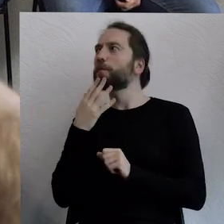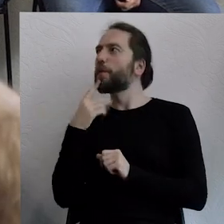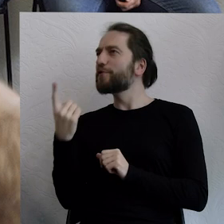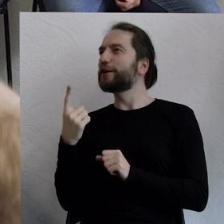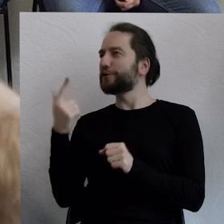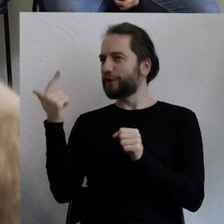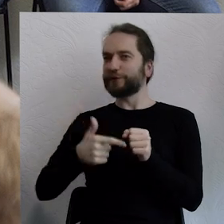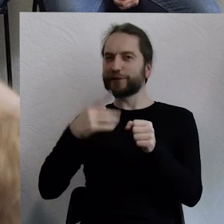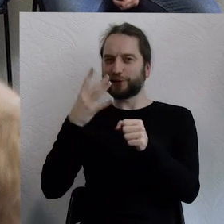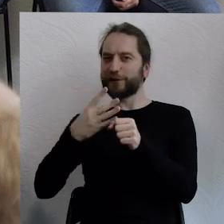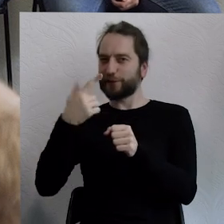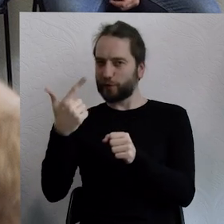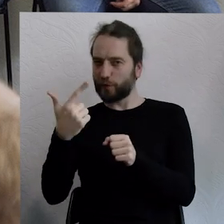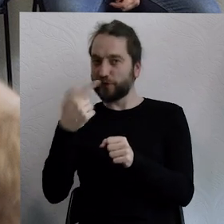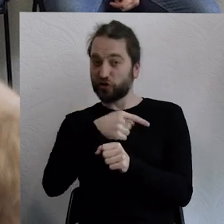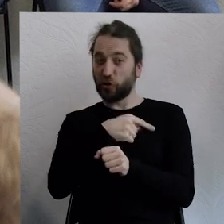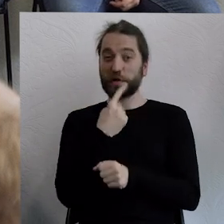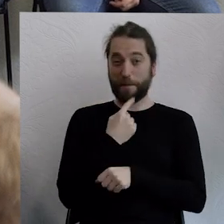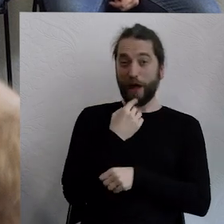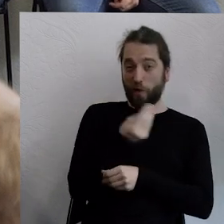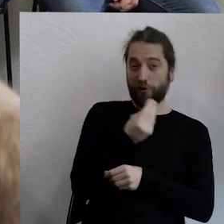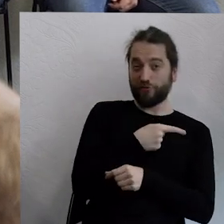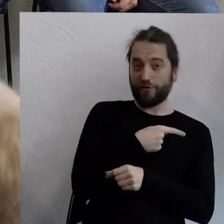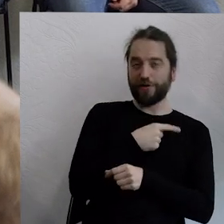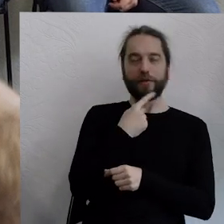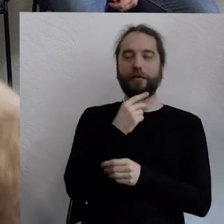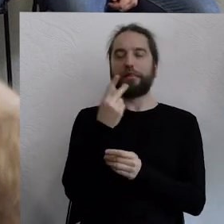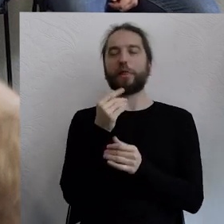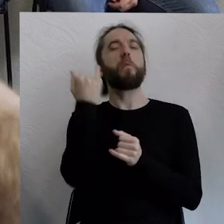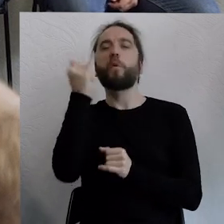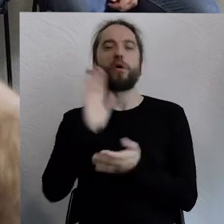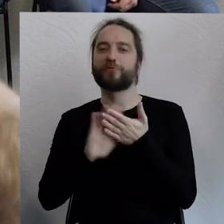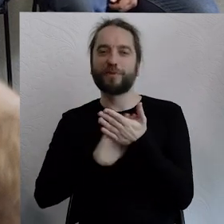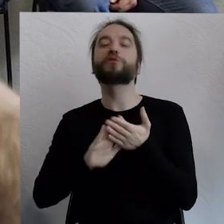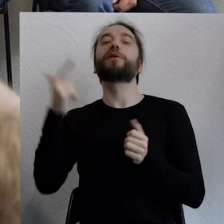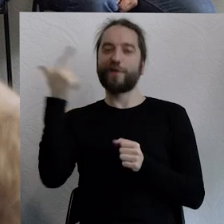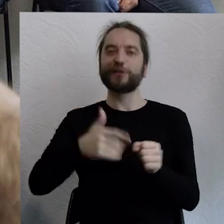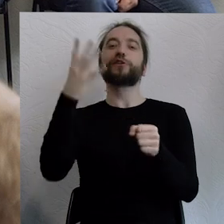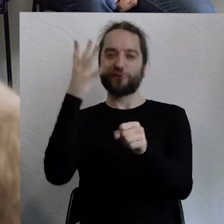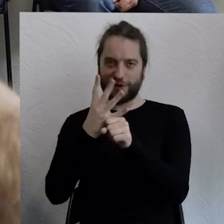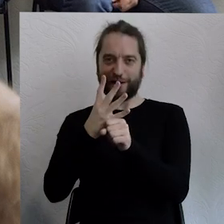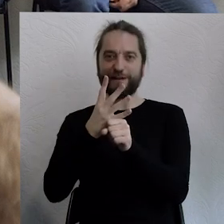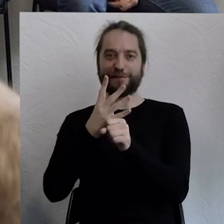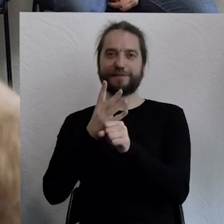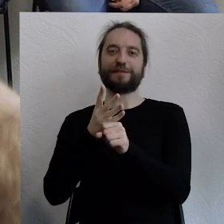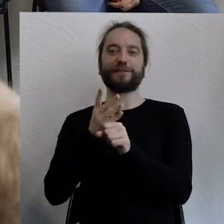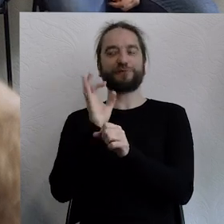jeszcze niewystarczający krok. To było przejrzyczenie. Nie, 2040. Będzie spoko.